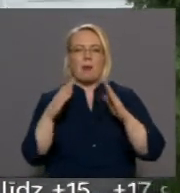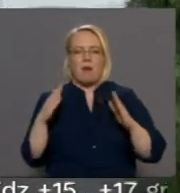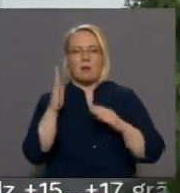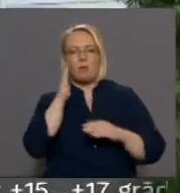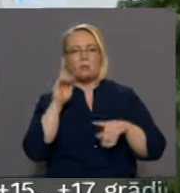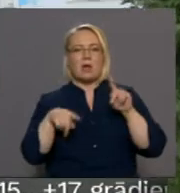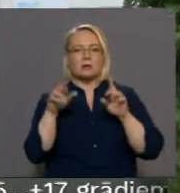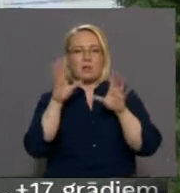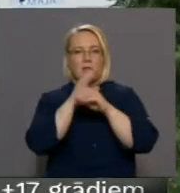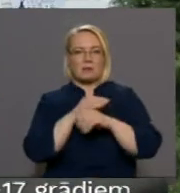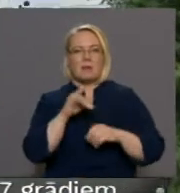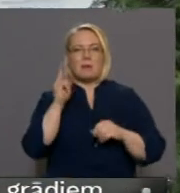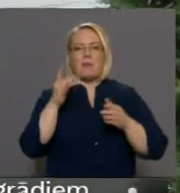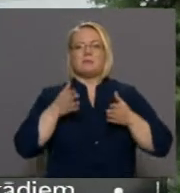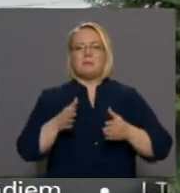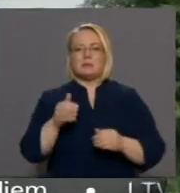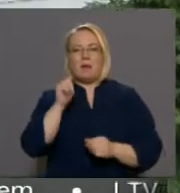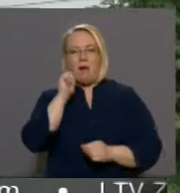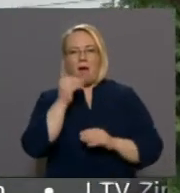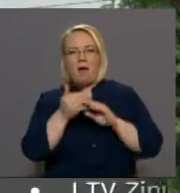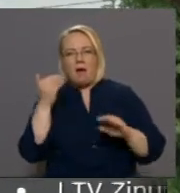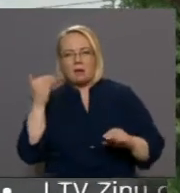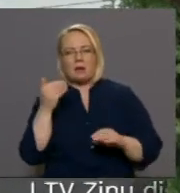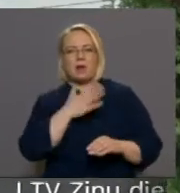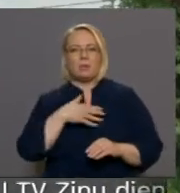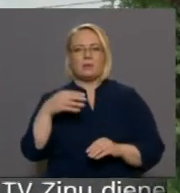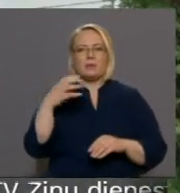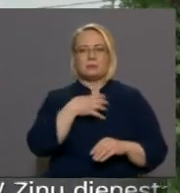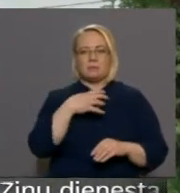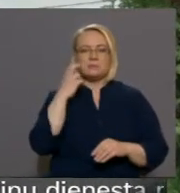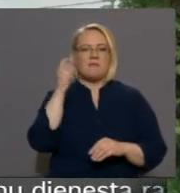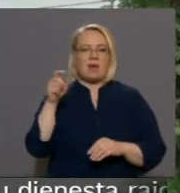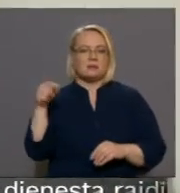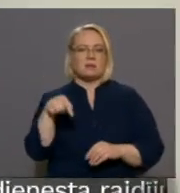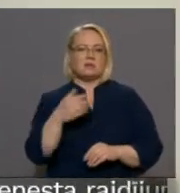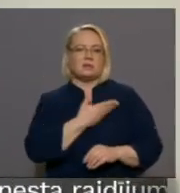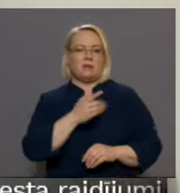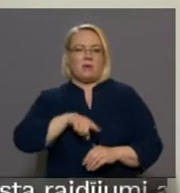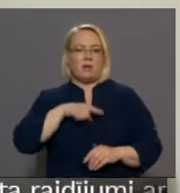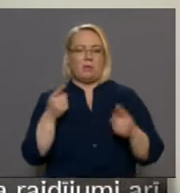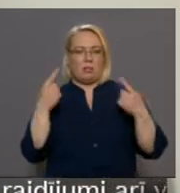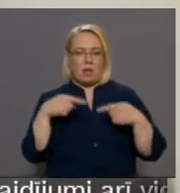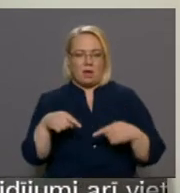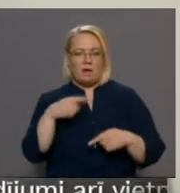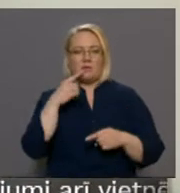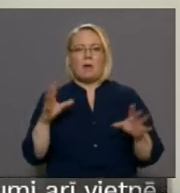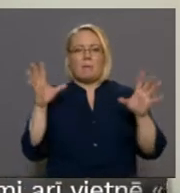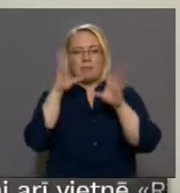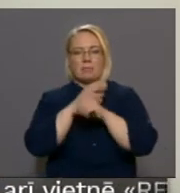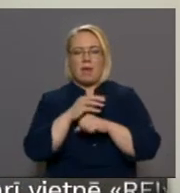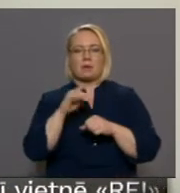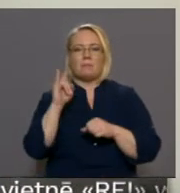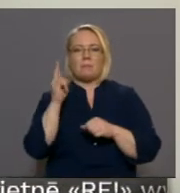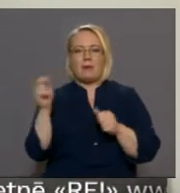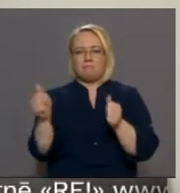naktis, bet kad bērns piedzimis pāragri vai ir ļoti slims, vecāki šeit uzturas ilgāku laiku. Klāt pie bērniņa pa nakti palātā var palikt